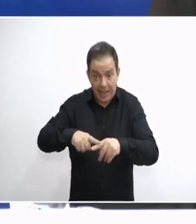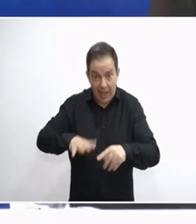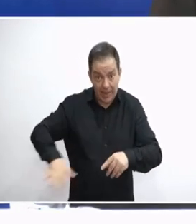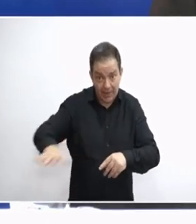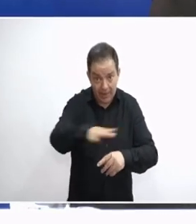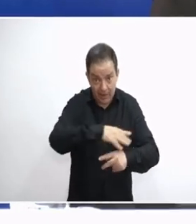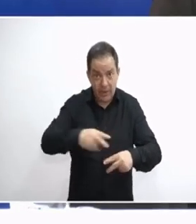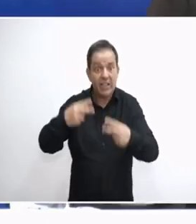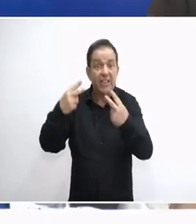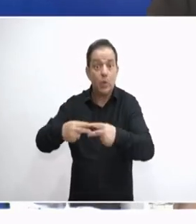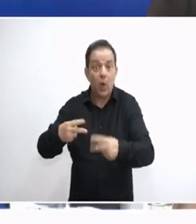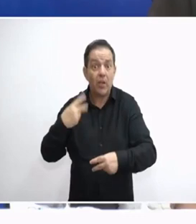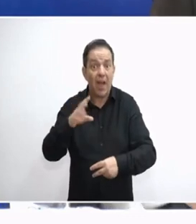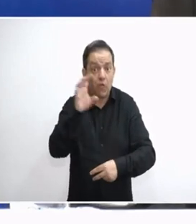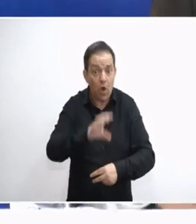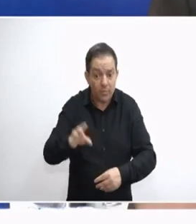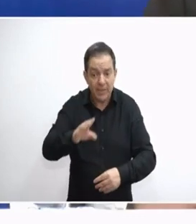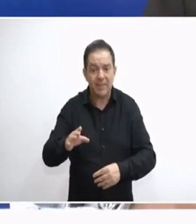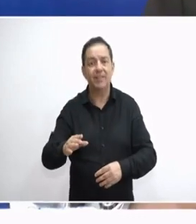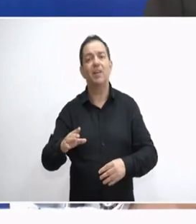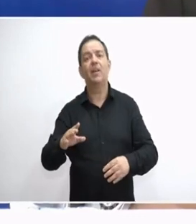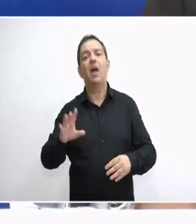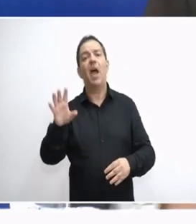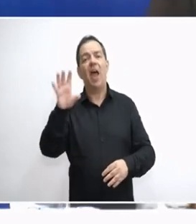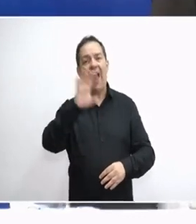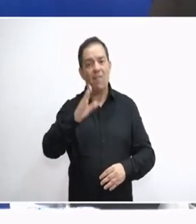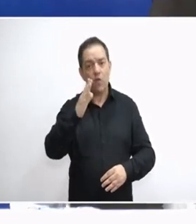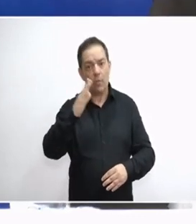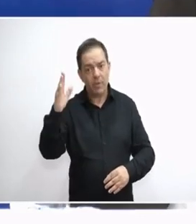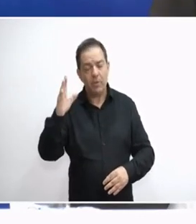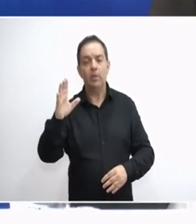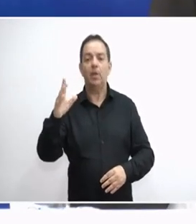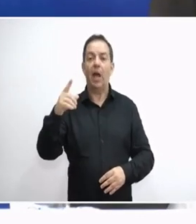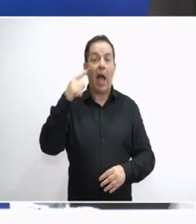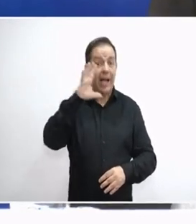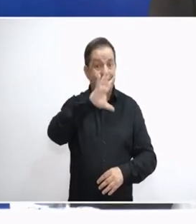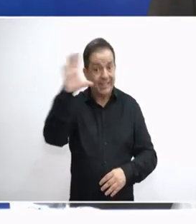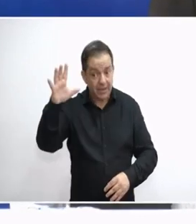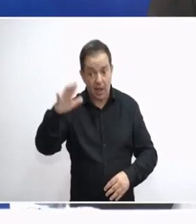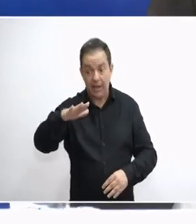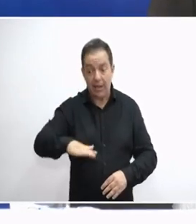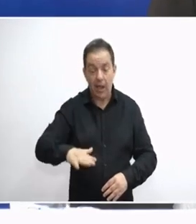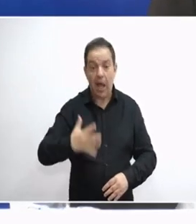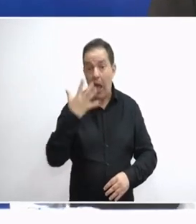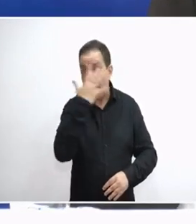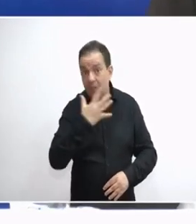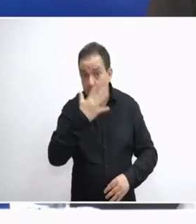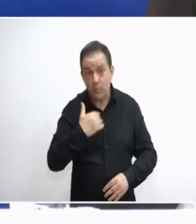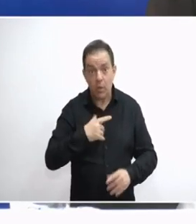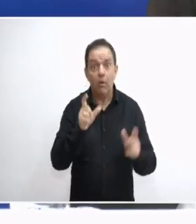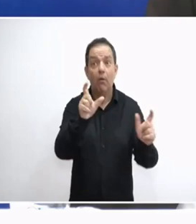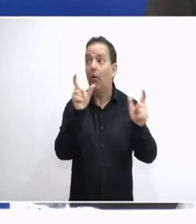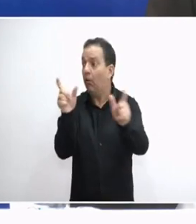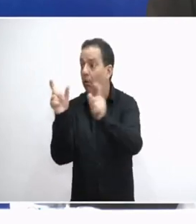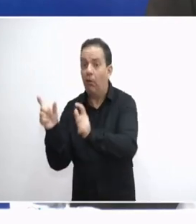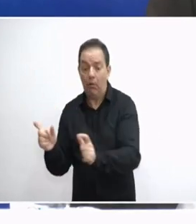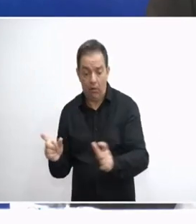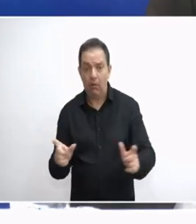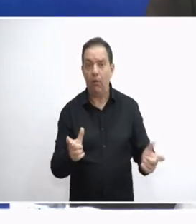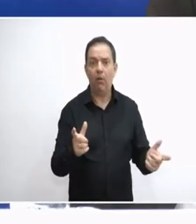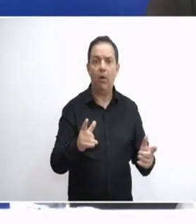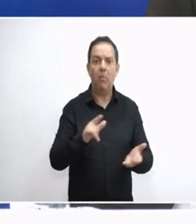σύνορα της Ευρώπης στην Αφρική και στην Ασία Αν είναι δυνατόν να φυλάμε τα σύνορα μόνοι μας με